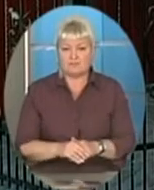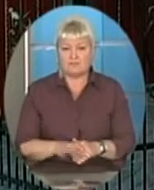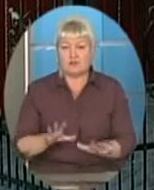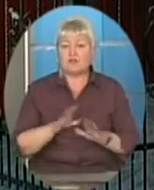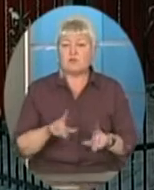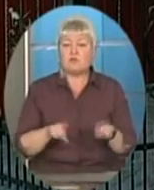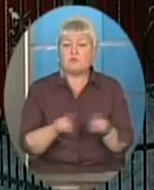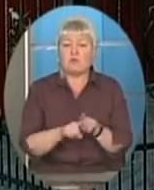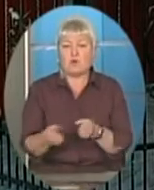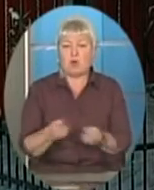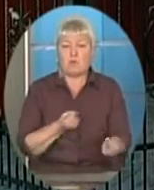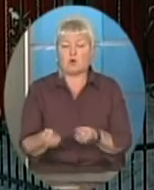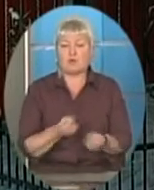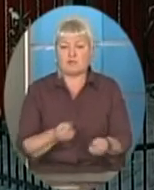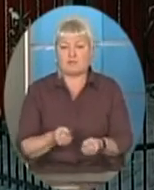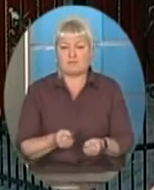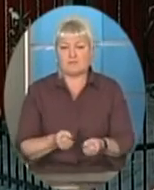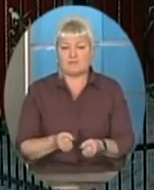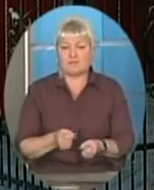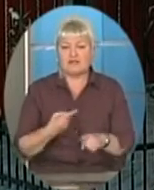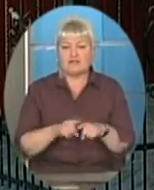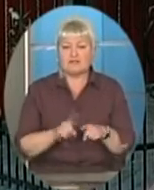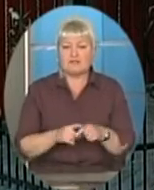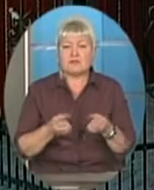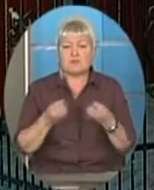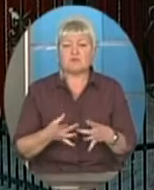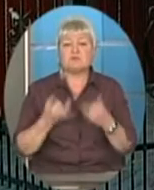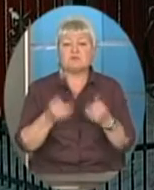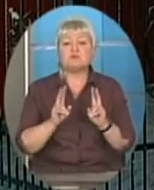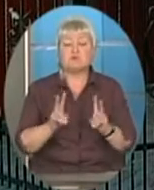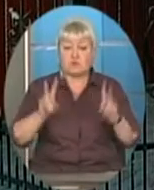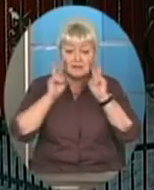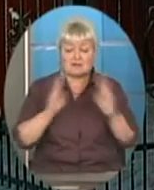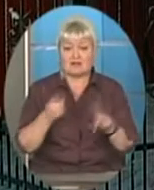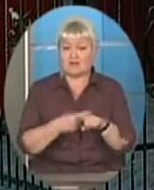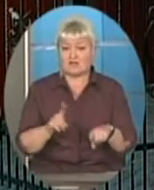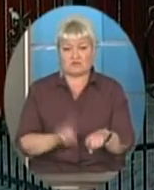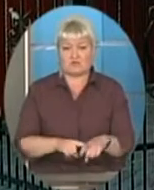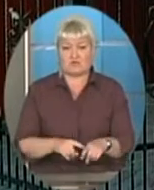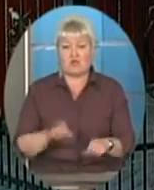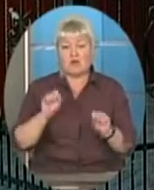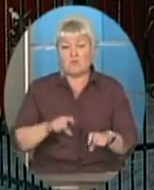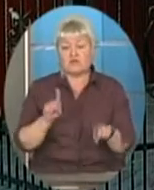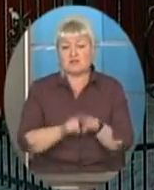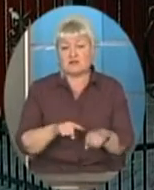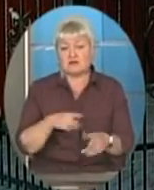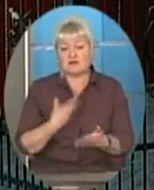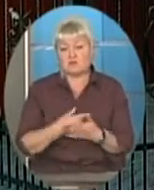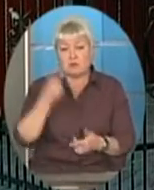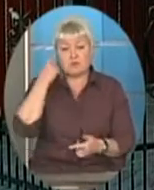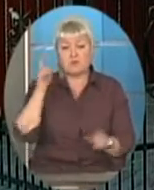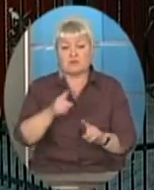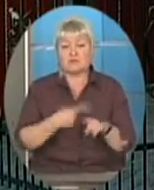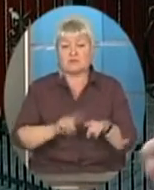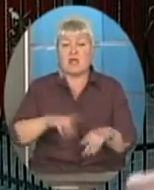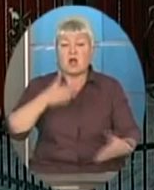такої боротьби. Це просто для цього, хто не знає, цього не перейшов, то може отак собі подумати, що розвага. А